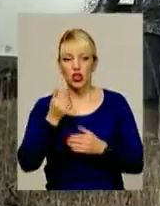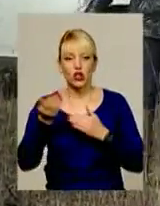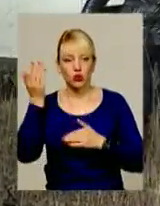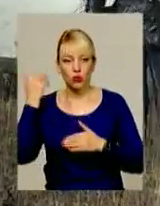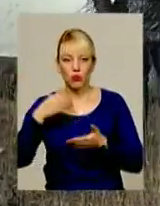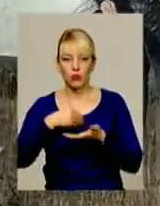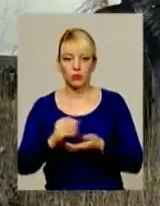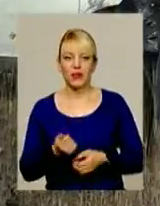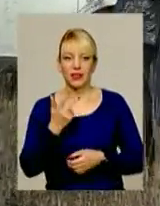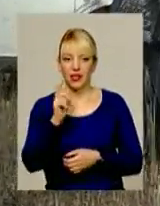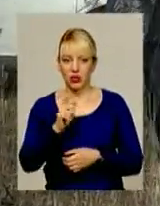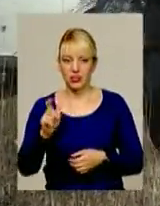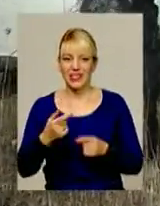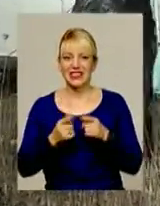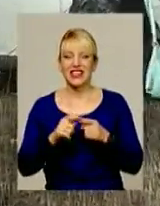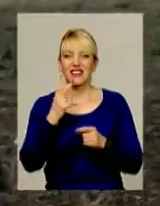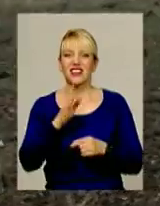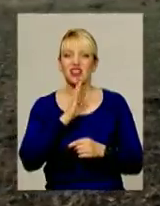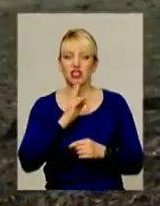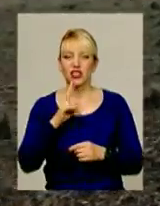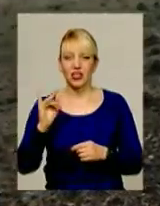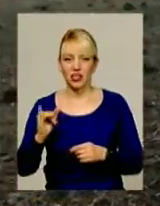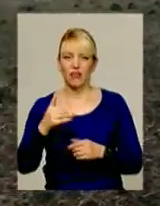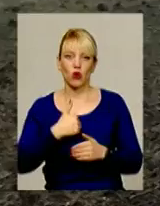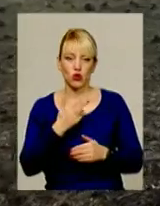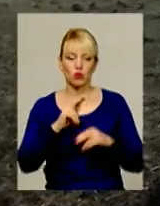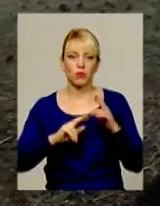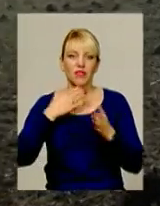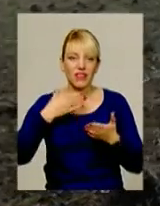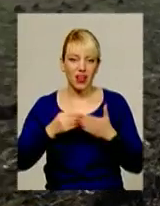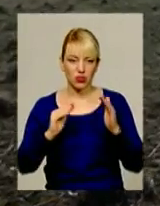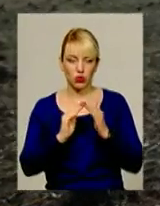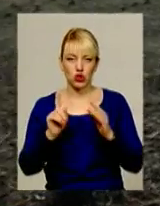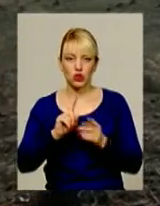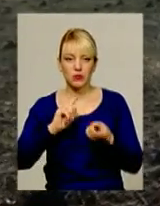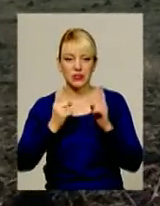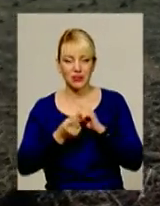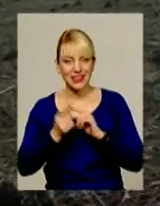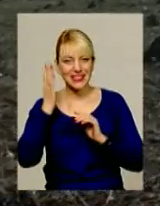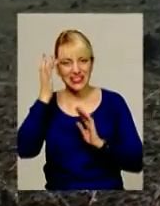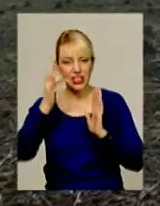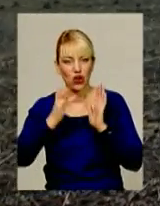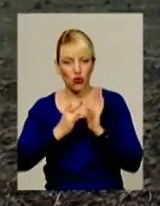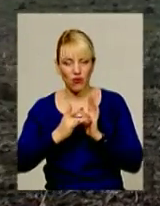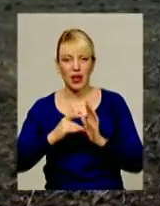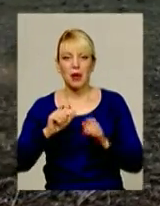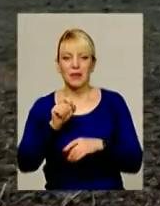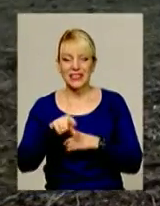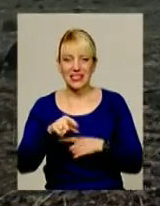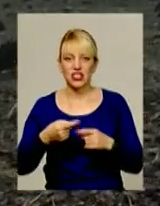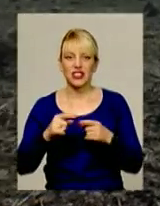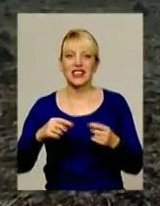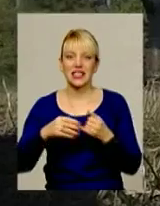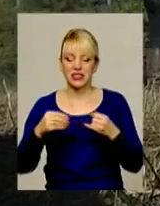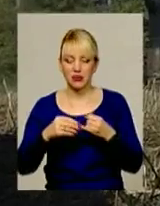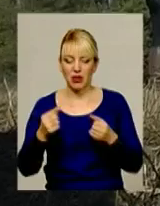Серед них і ці дві жінки. В перспективі тут вони хочуть побудувати власну оселю. Щоб змінити цільове призначення землі, створили кооператив, зареєстрували